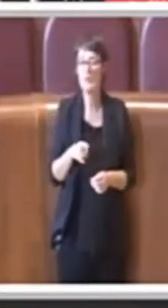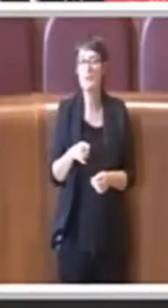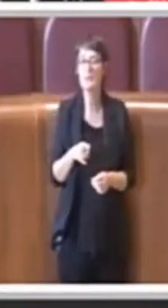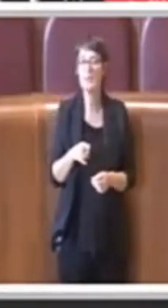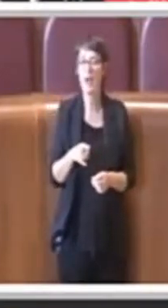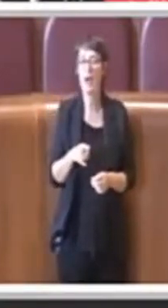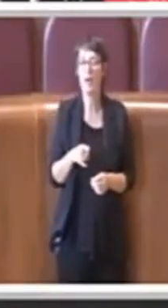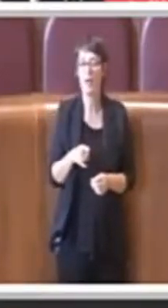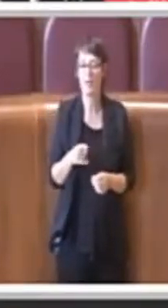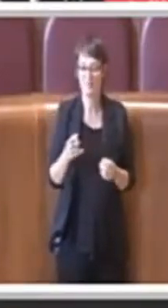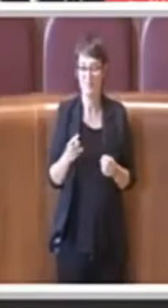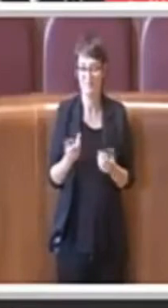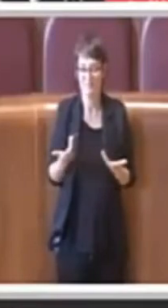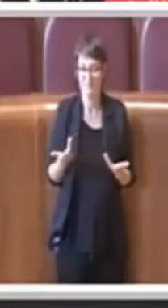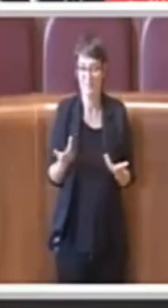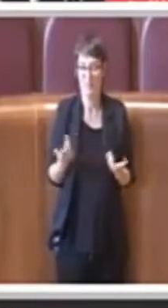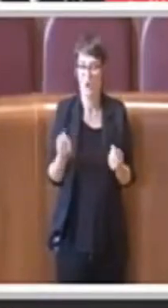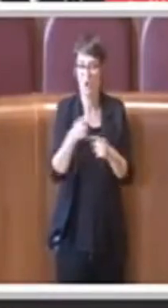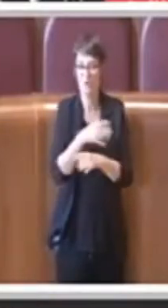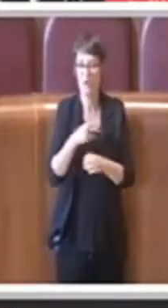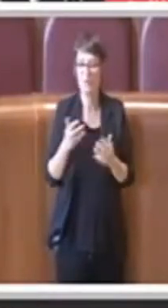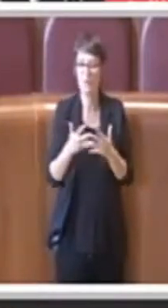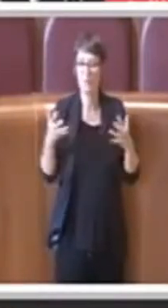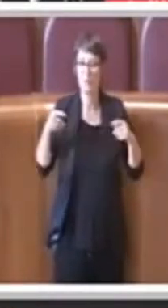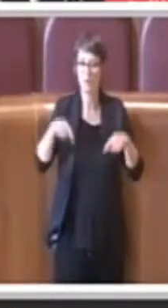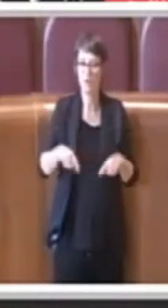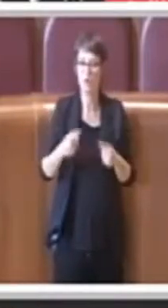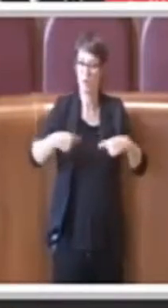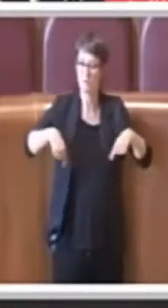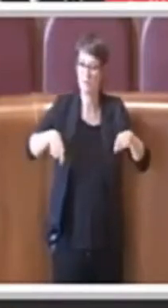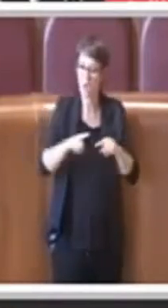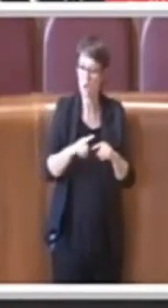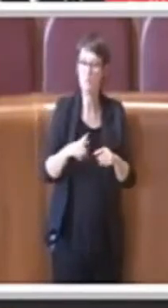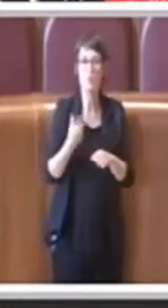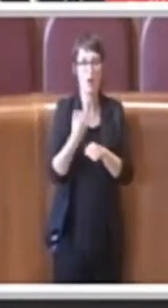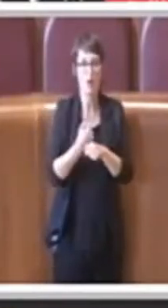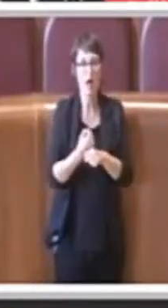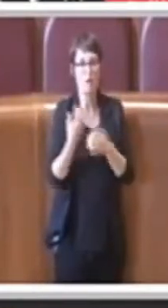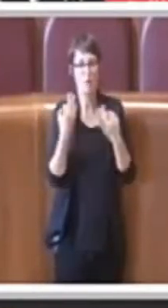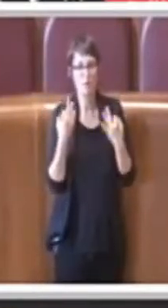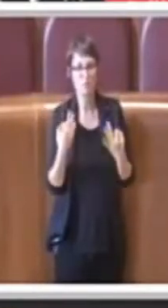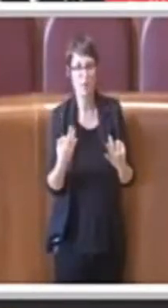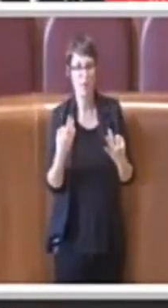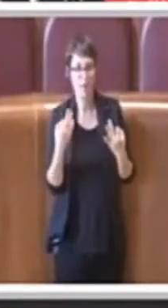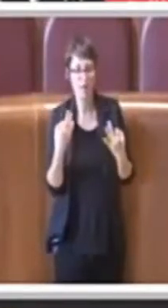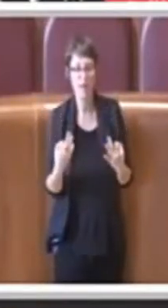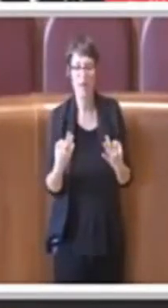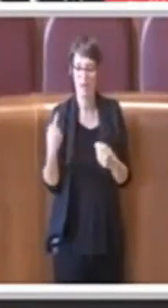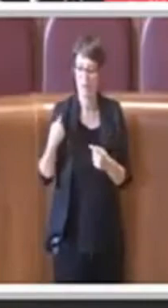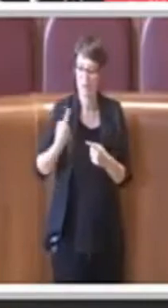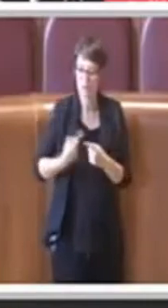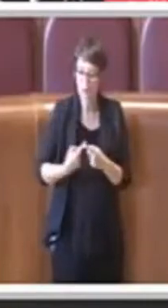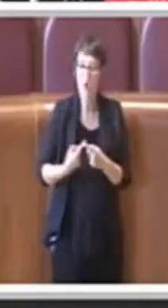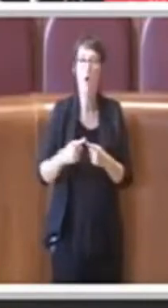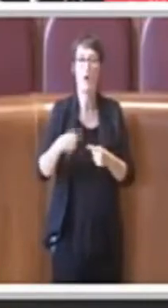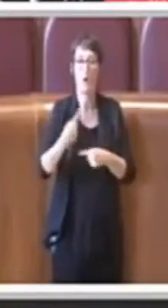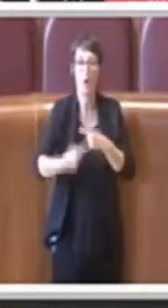che questa maggioranza e questa giunta ben ha operato e sta continuando ad operare, quindi